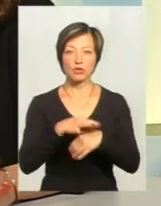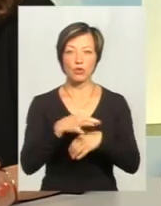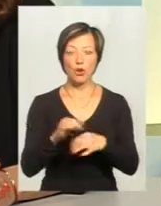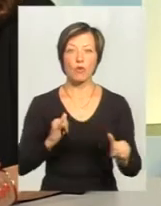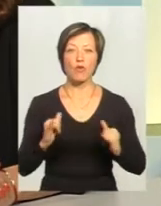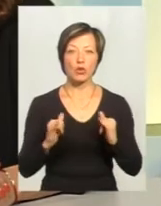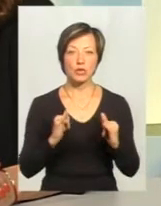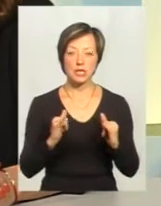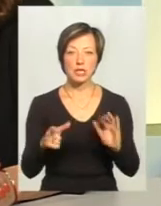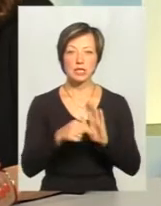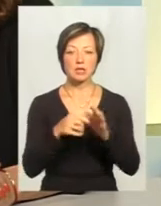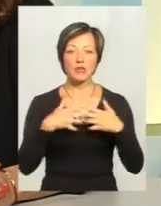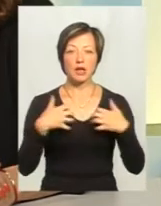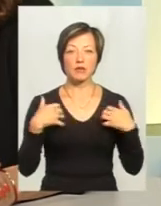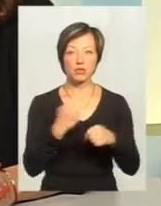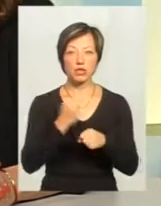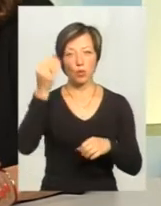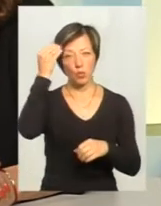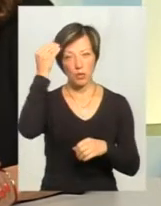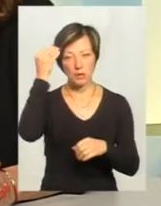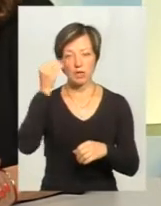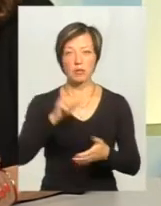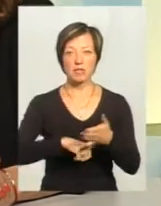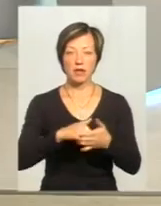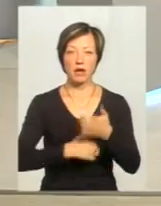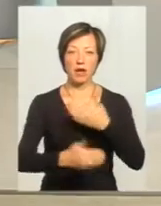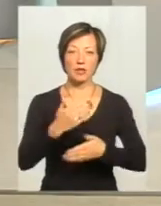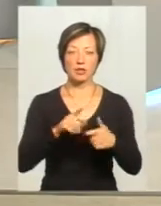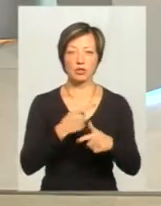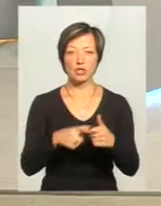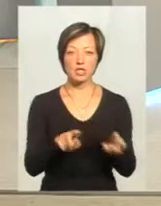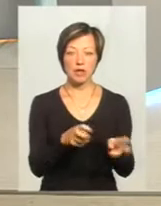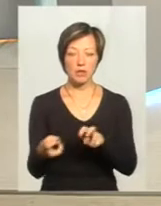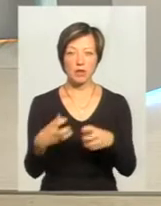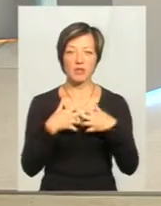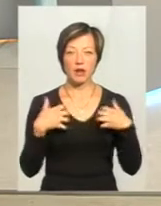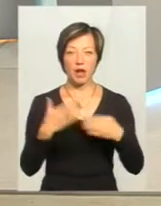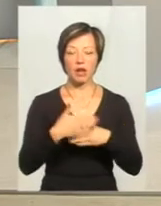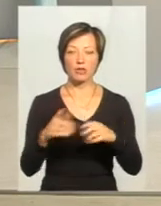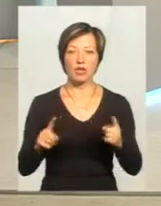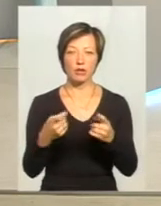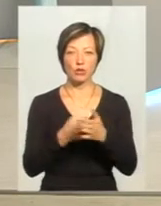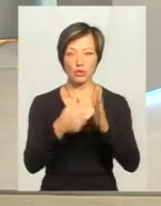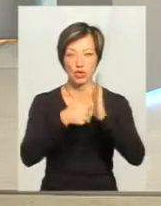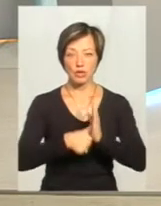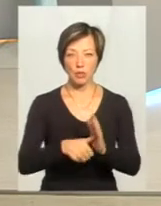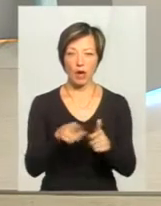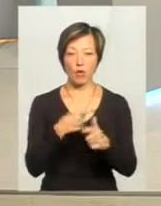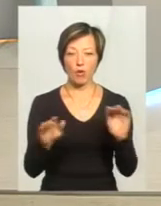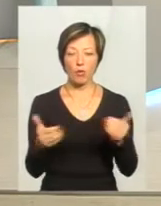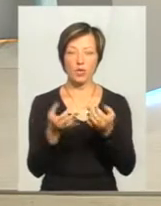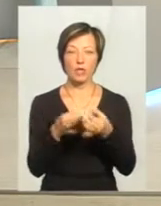поводження з тваринами вчинене умисно та призвело до каліства чи загибелі тварини, карається арештом на строк до 6 місяців або